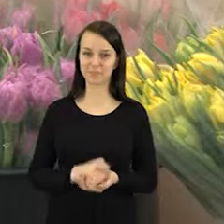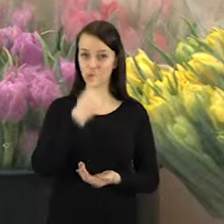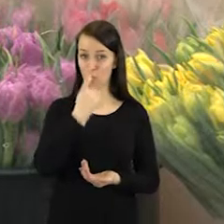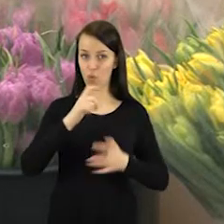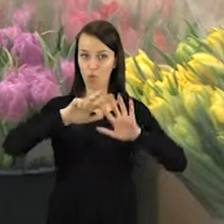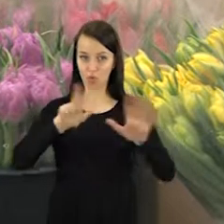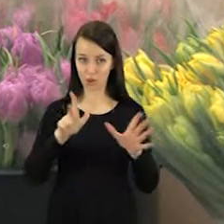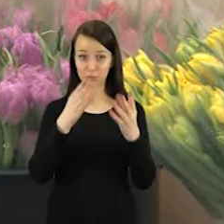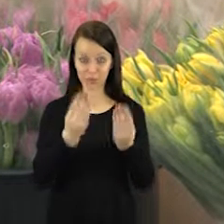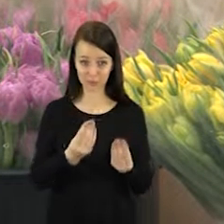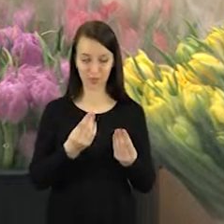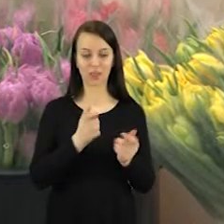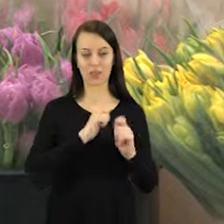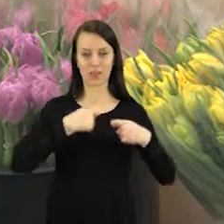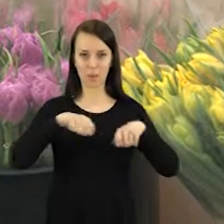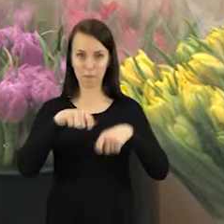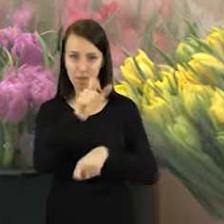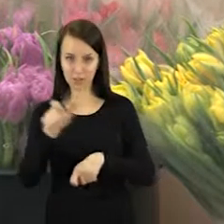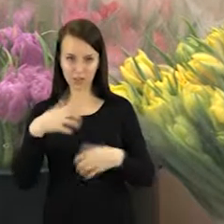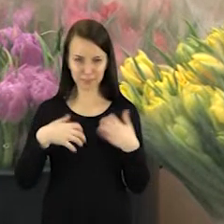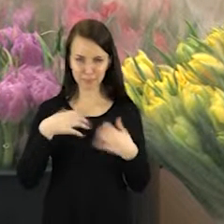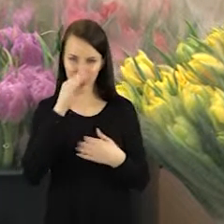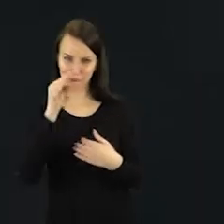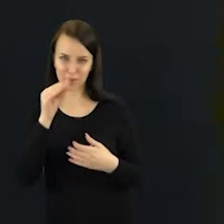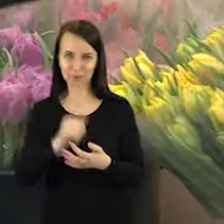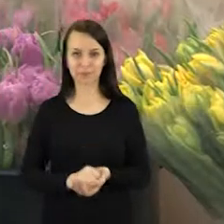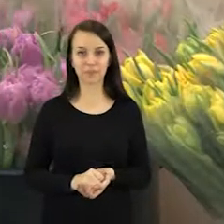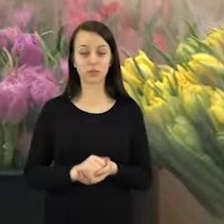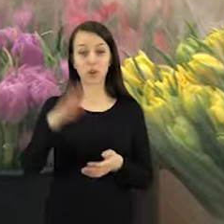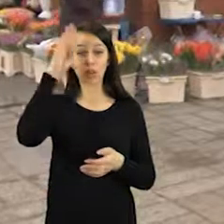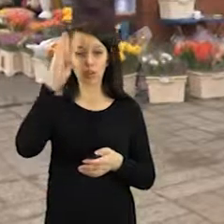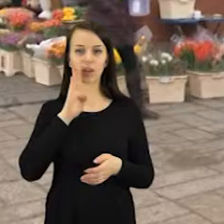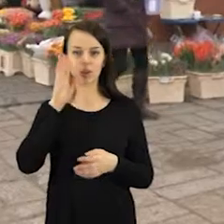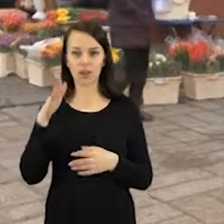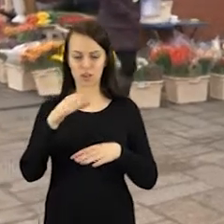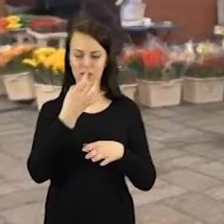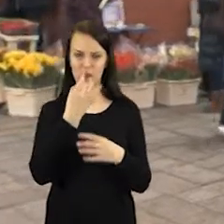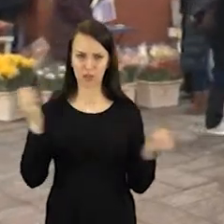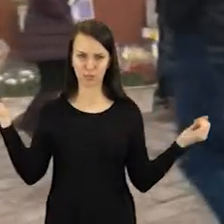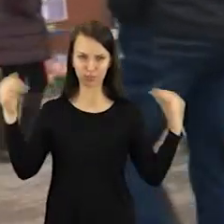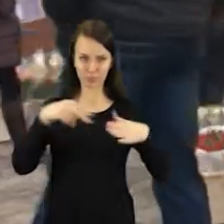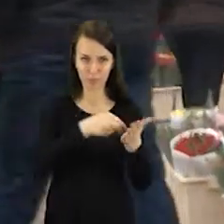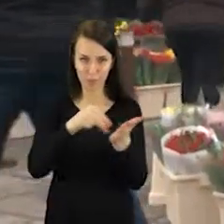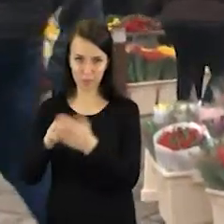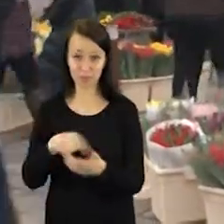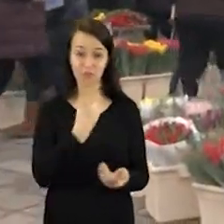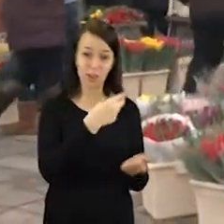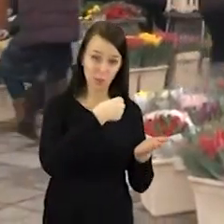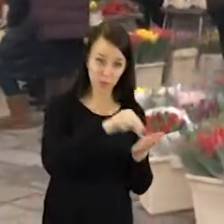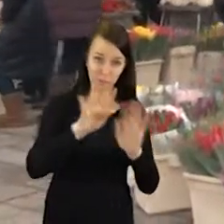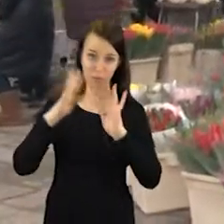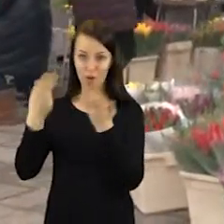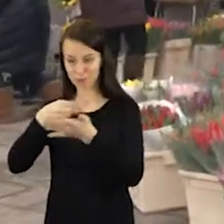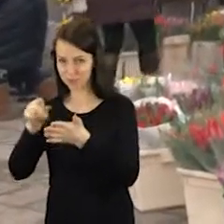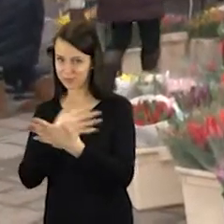Prekiautojai gėlėmis kovo 8-ąją taip pat vos spėję suktis. Vyrai nuo ankstos ryto šluoja gėlės ir po vieną, ir puokštėmis. Perkami